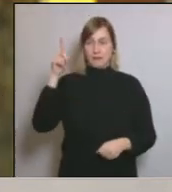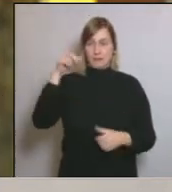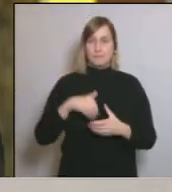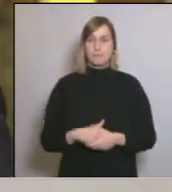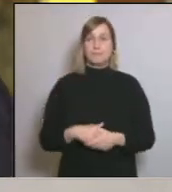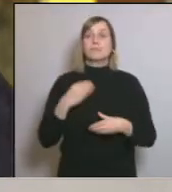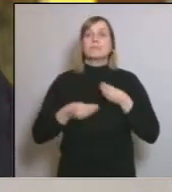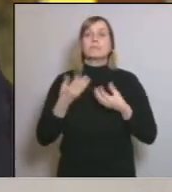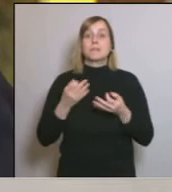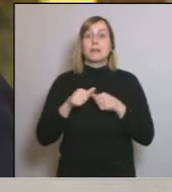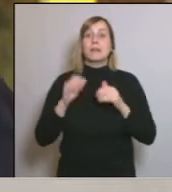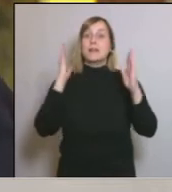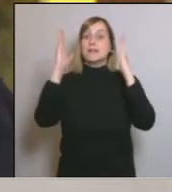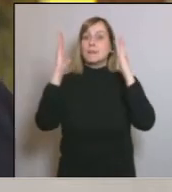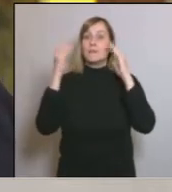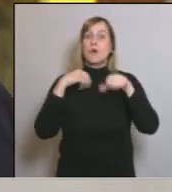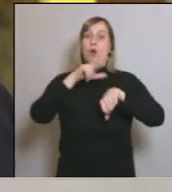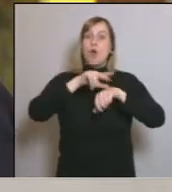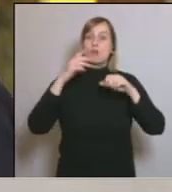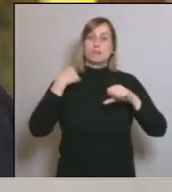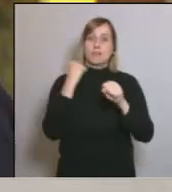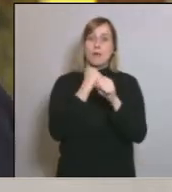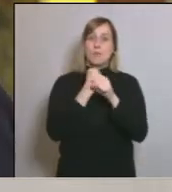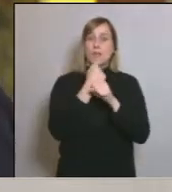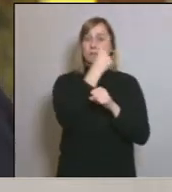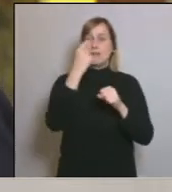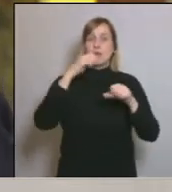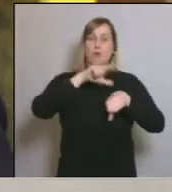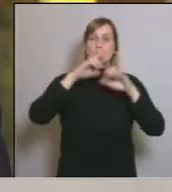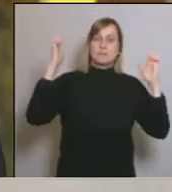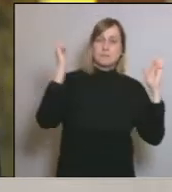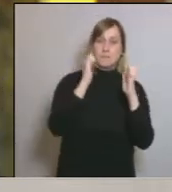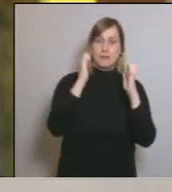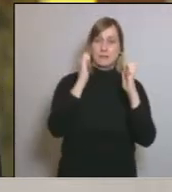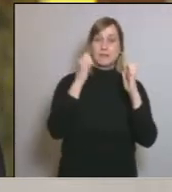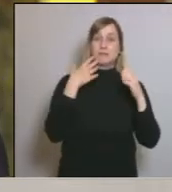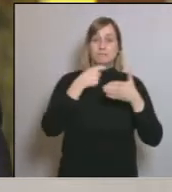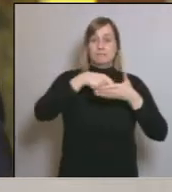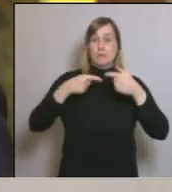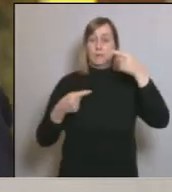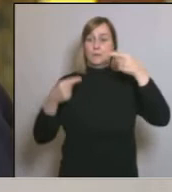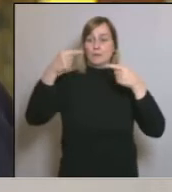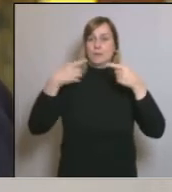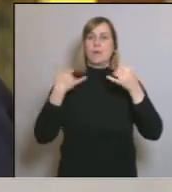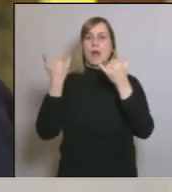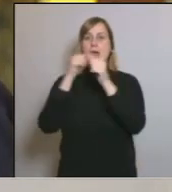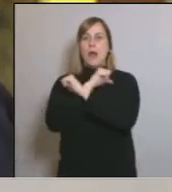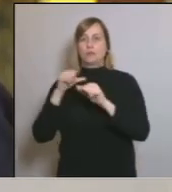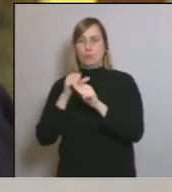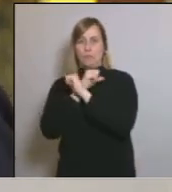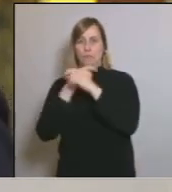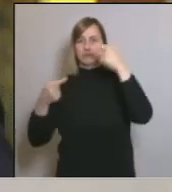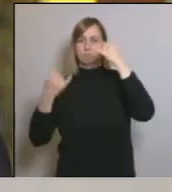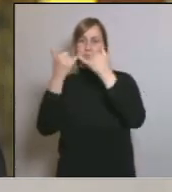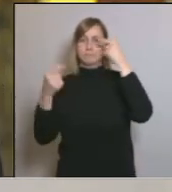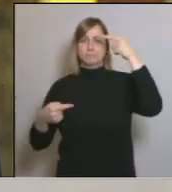Permetrà temporalment la reducció d'hores laborals per treballador i la diferència en ingressos serà compensada amb la prestació de l'atur o Alemanya que facilita la